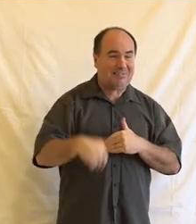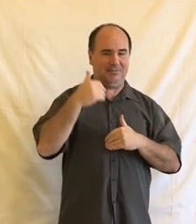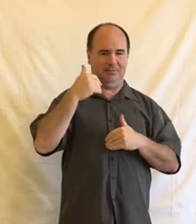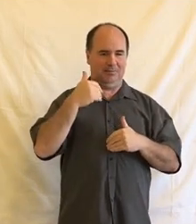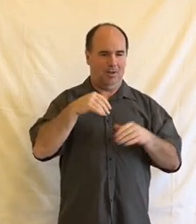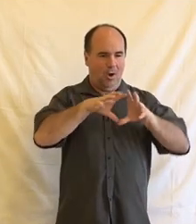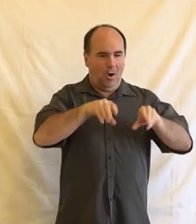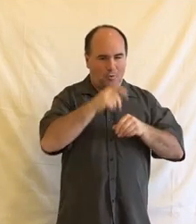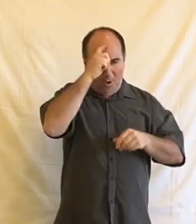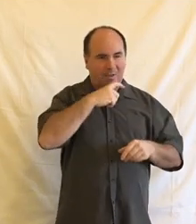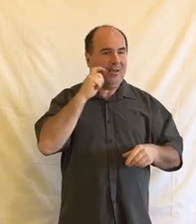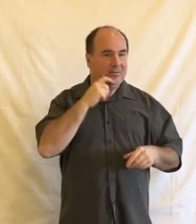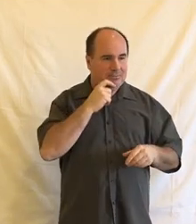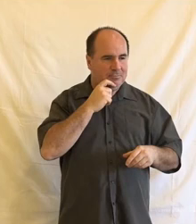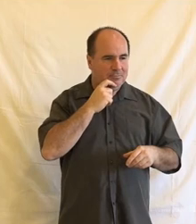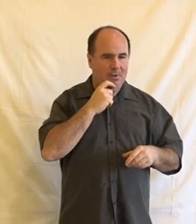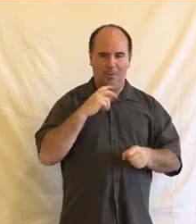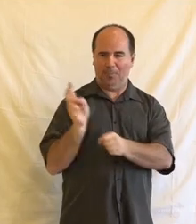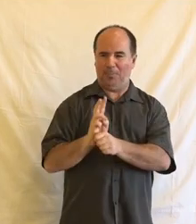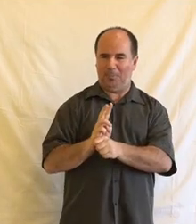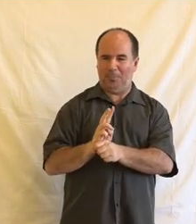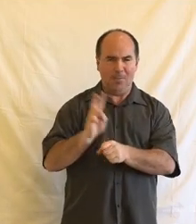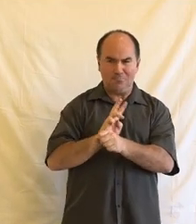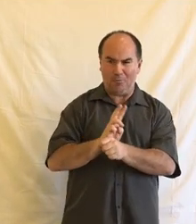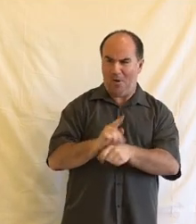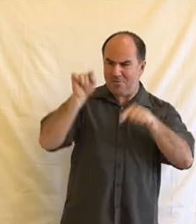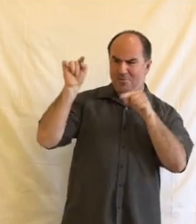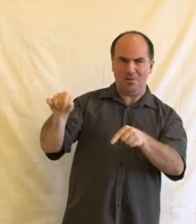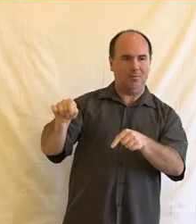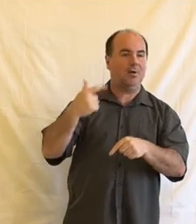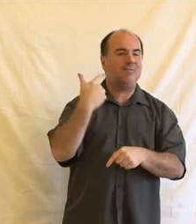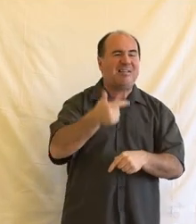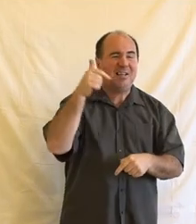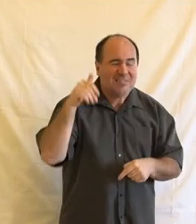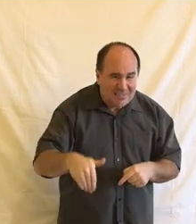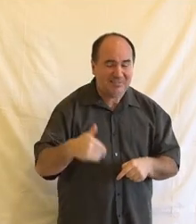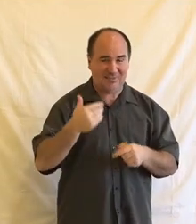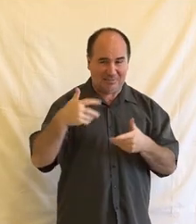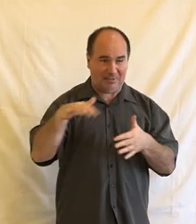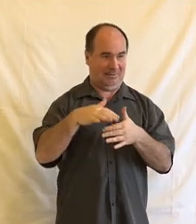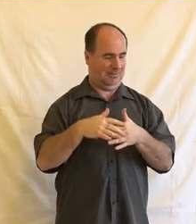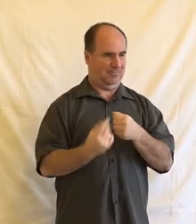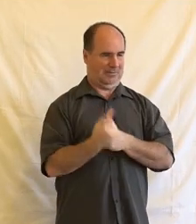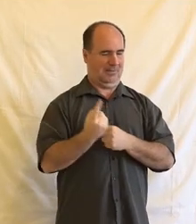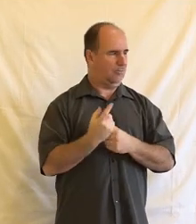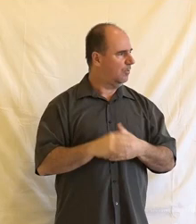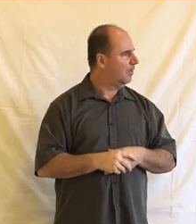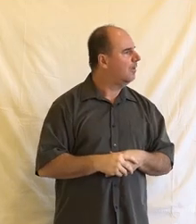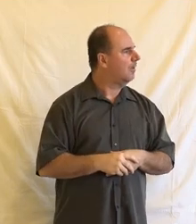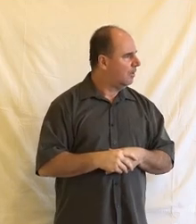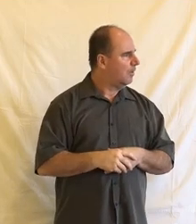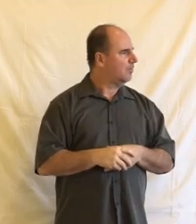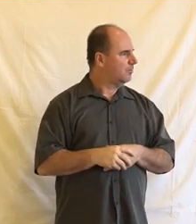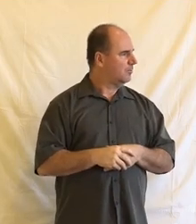špatně, jakožto možné podvodníky. Nevím, jaké bylo to celkové číslo těch vyhodnocených podvodníků, každopádně přes 20 tisíc